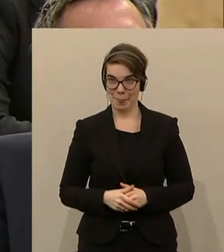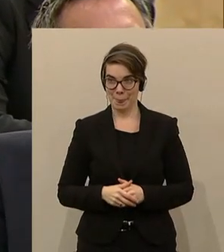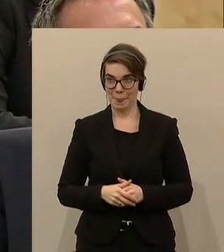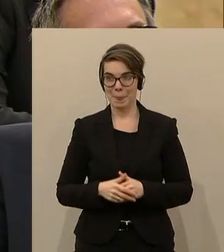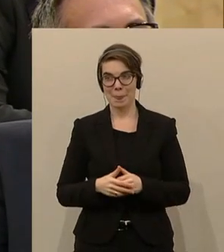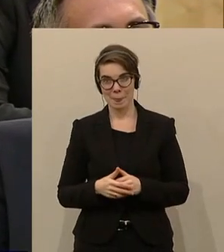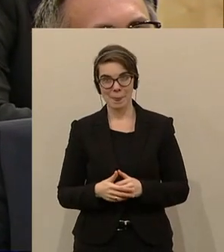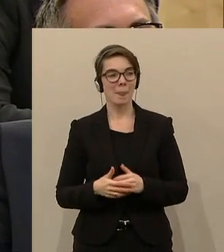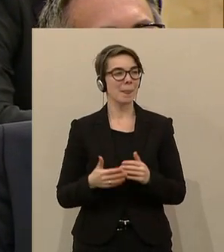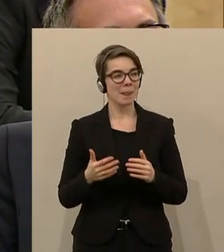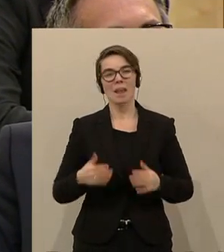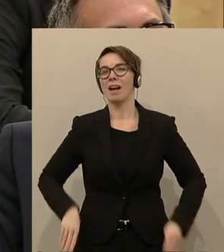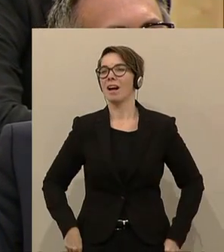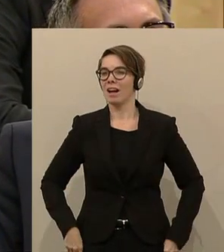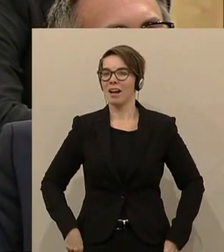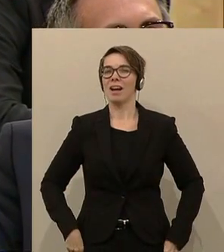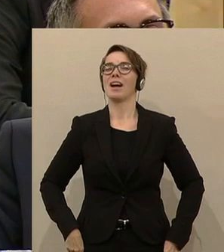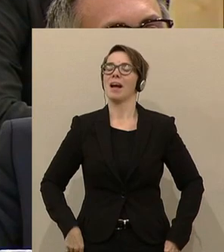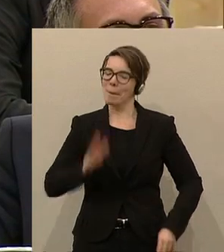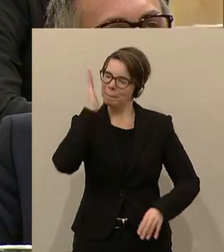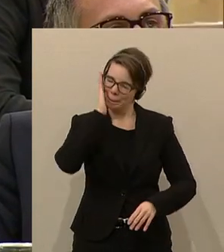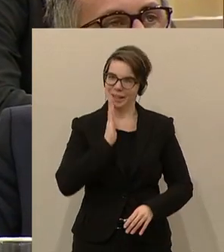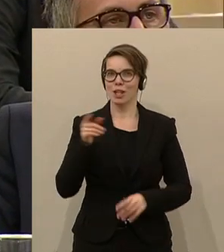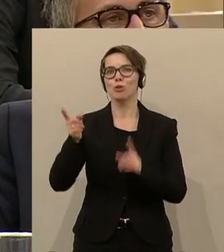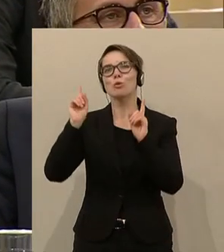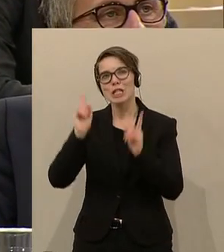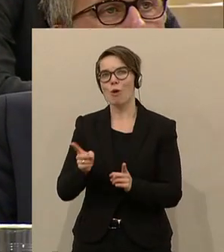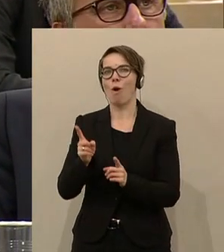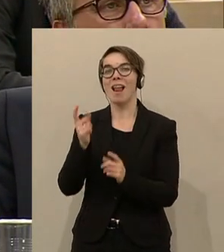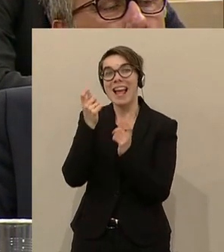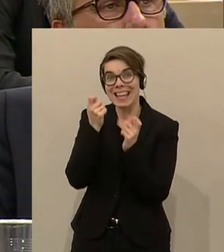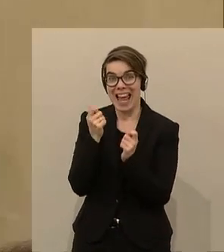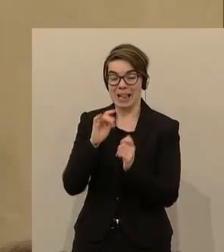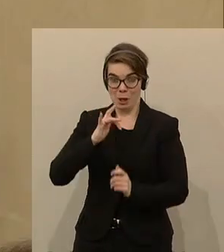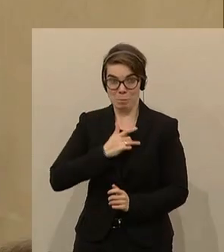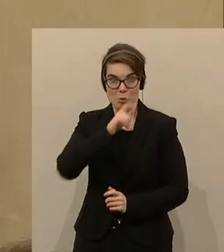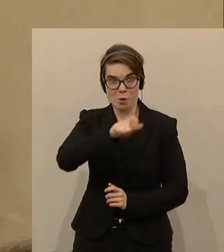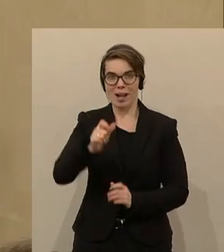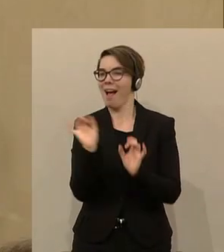Hände raus aus den Taschen der Bürger, sage ich Ihnen. Hände raus aus den Taschen der Bürger.